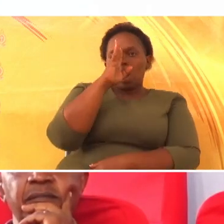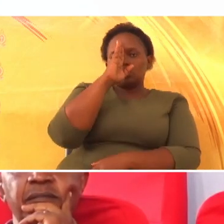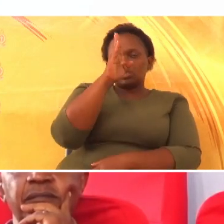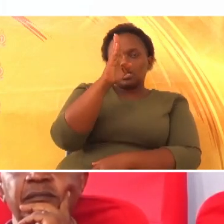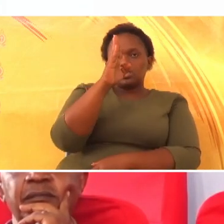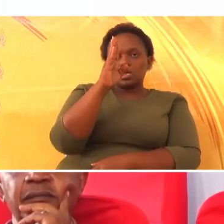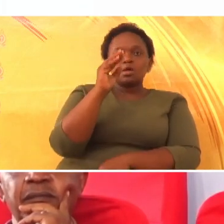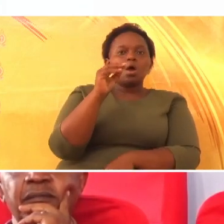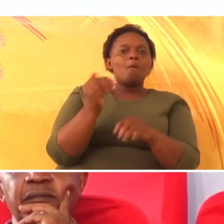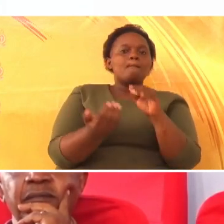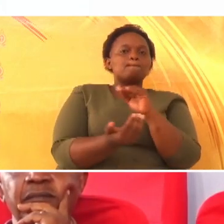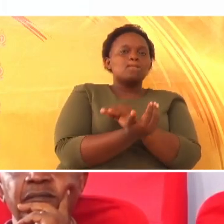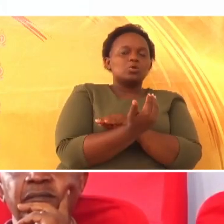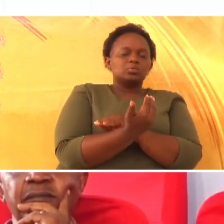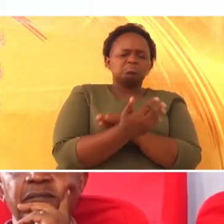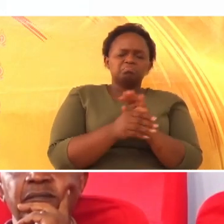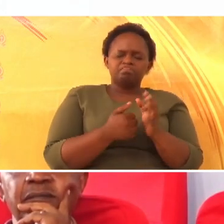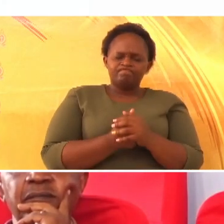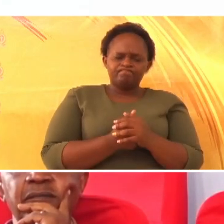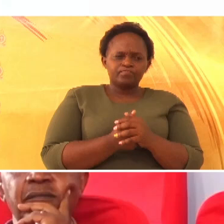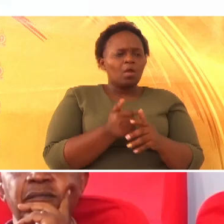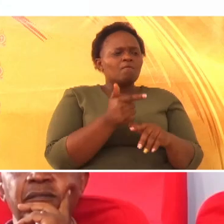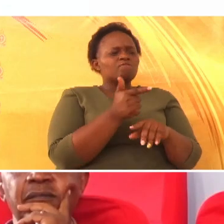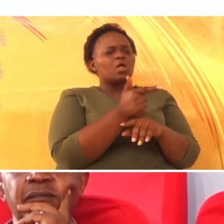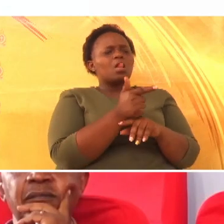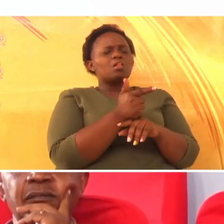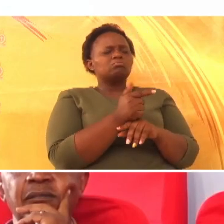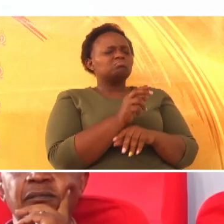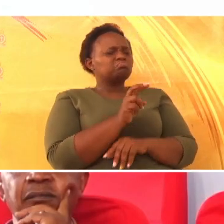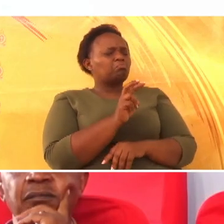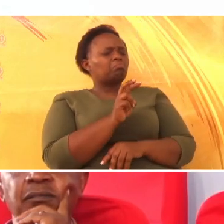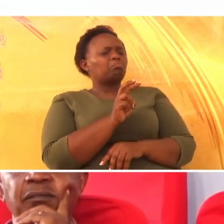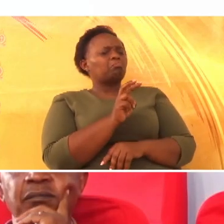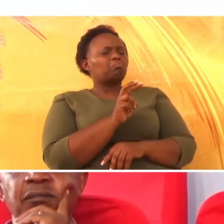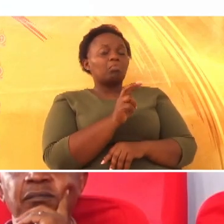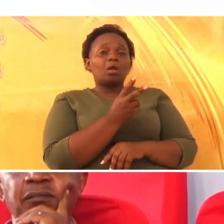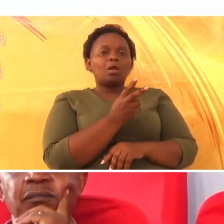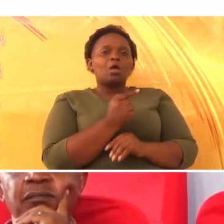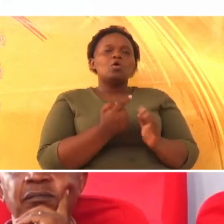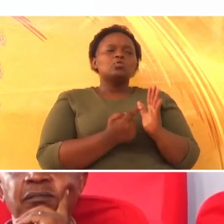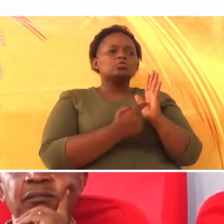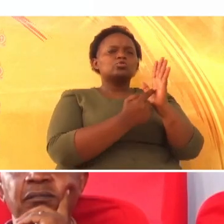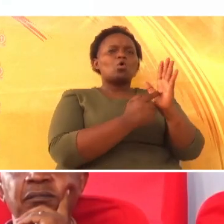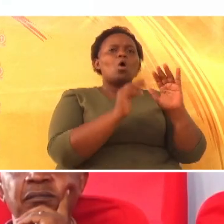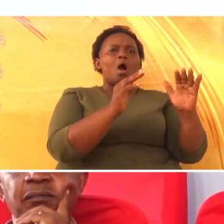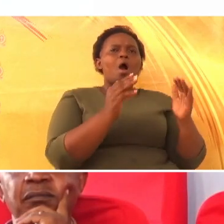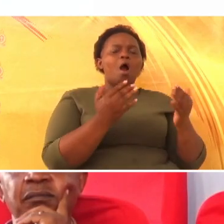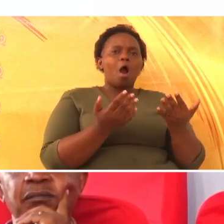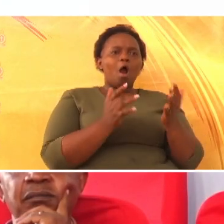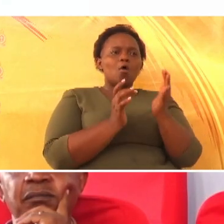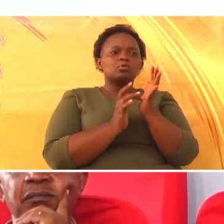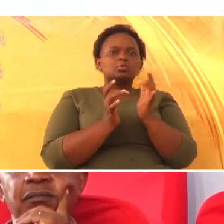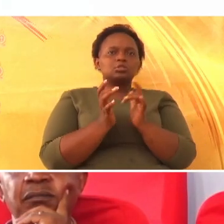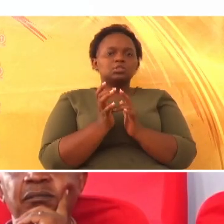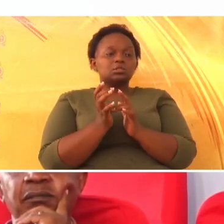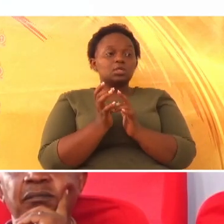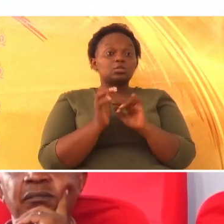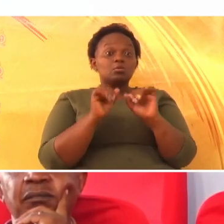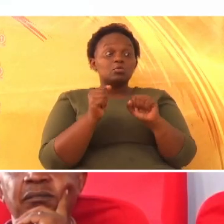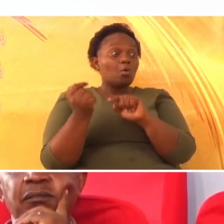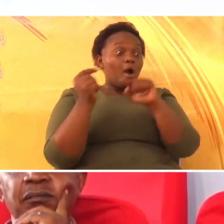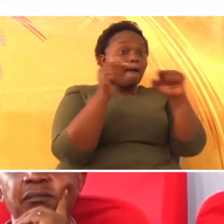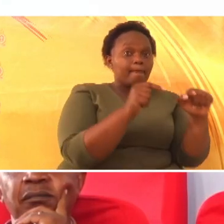Ni wakati ilikuwa inaonyesha vile, Yesu alivi, ataka, anaweza